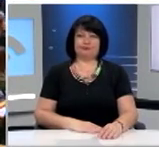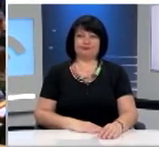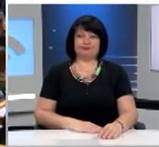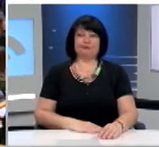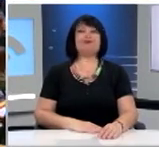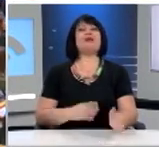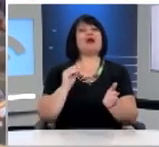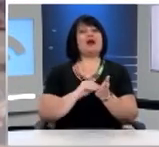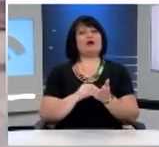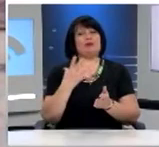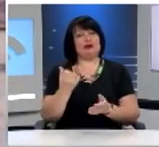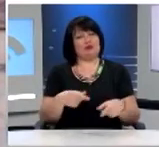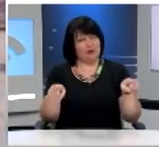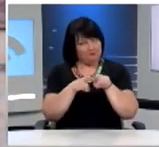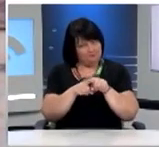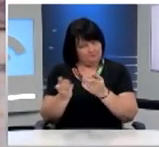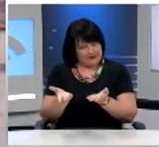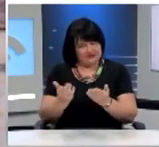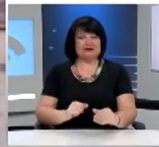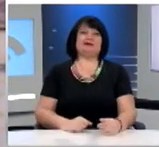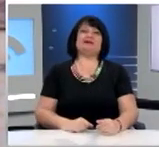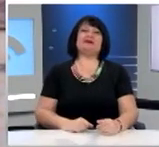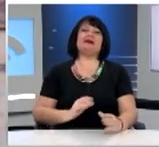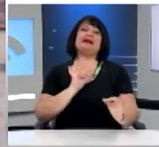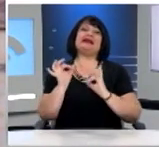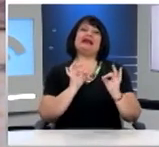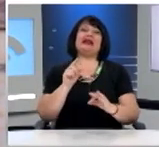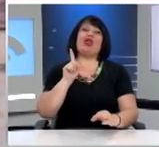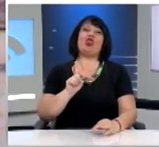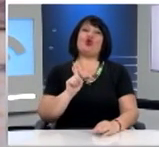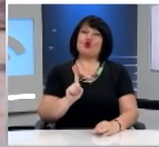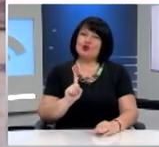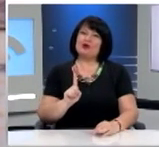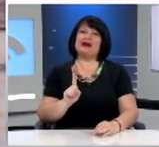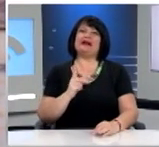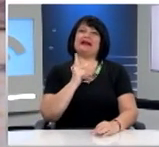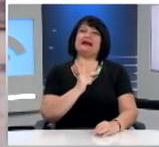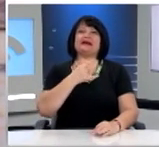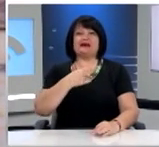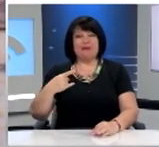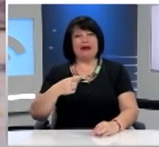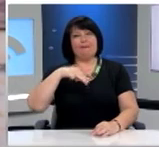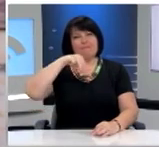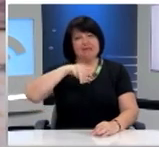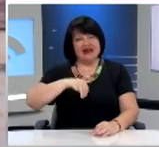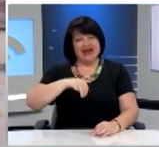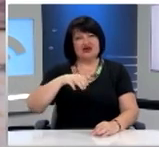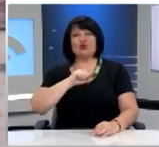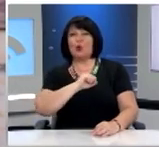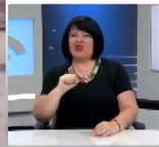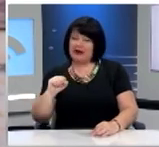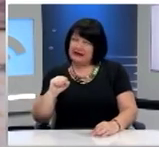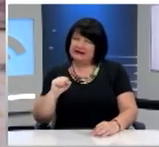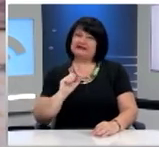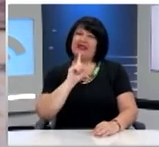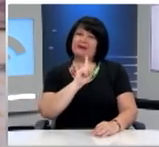Παρίστανται επίσης η κυρία Έλλη Δρούλια, η κυρία Κατερίνα Ζαμπέλη, ο κύριος Μιχάλης Σπουρδαλάκης και